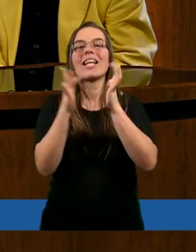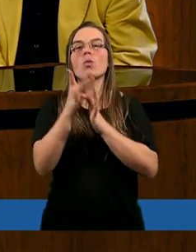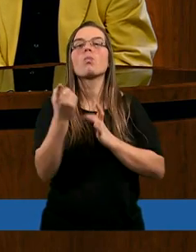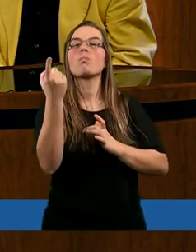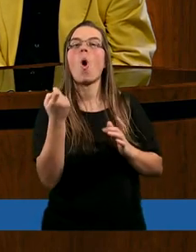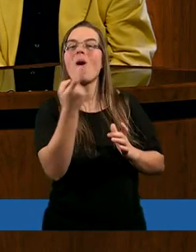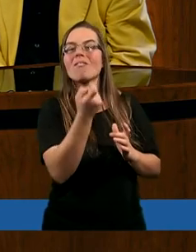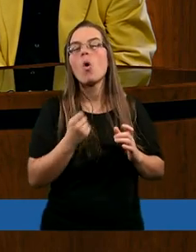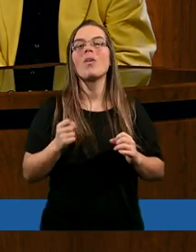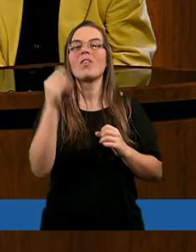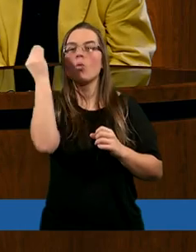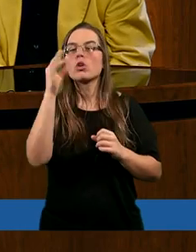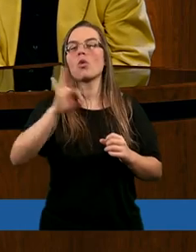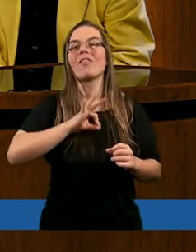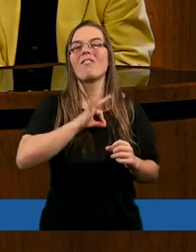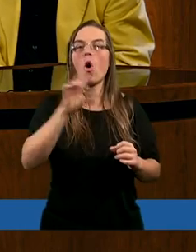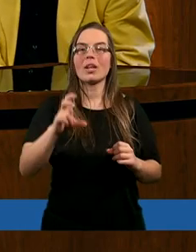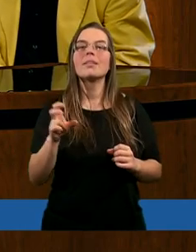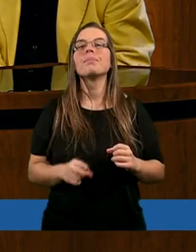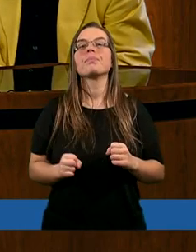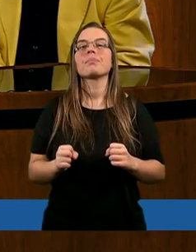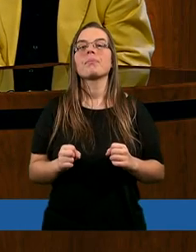powoływał uczniów swoich.